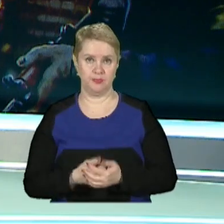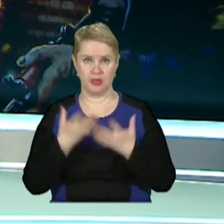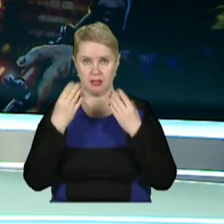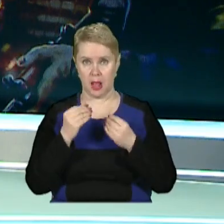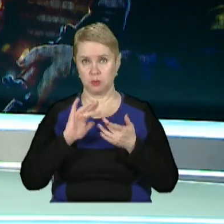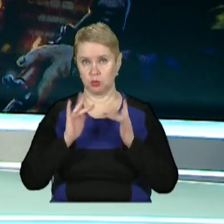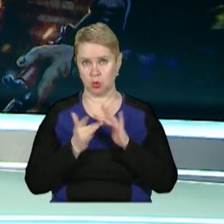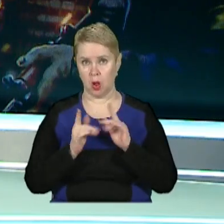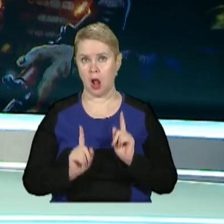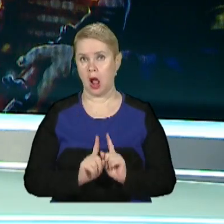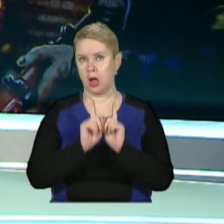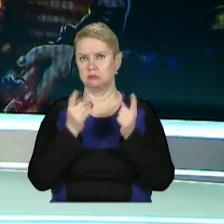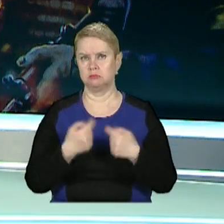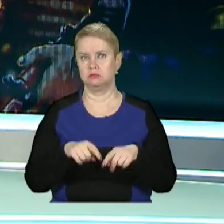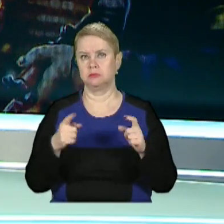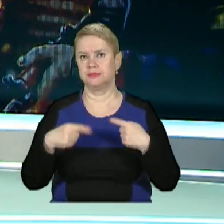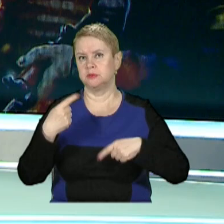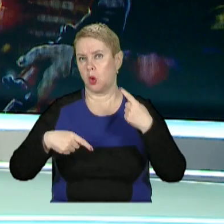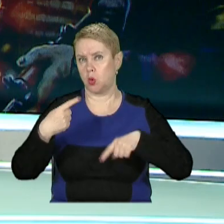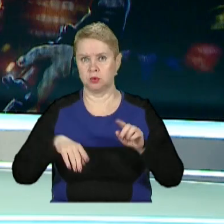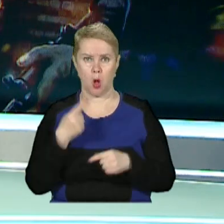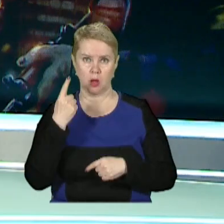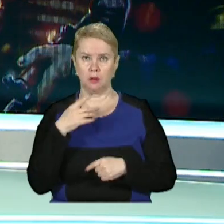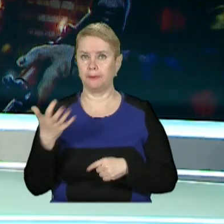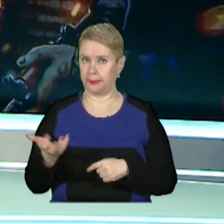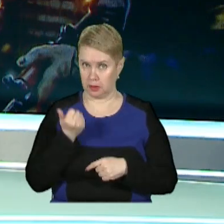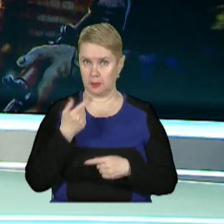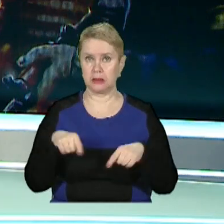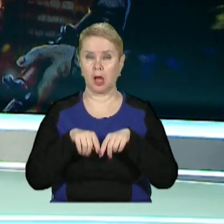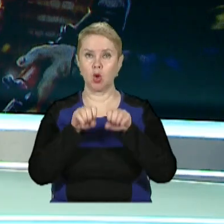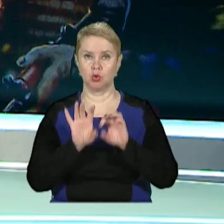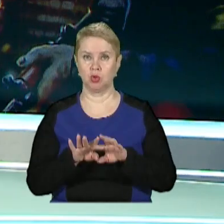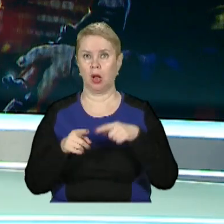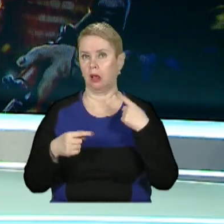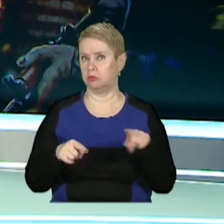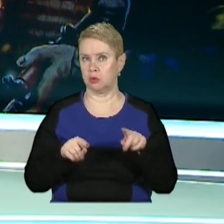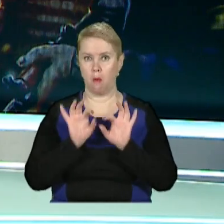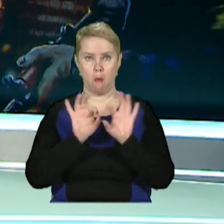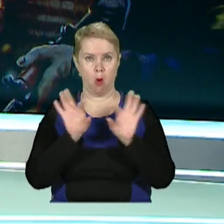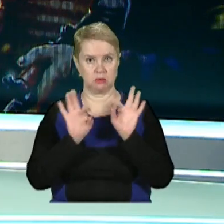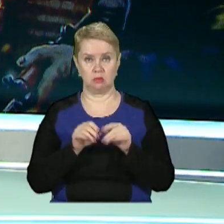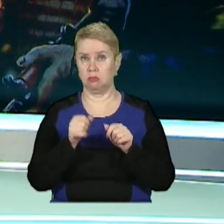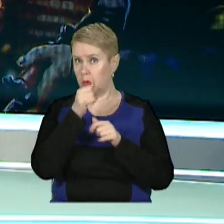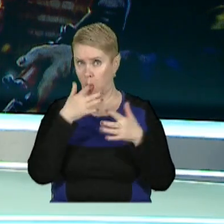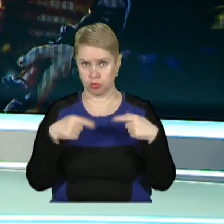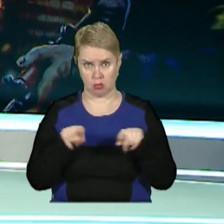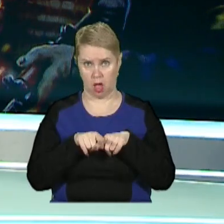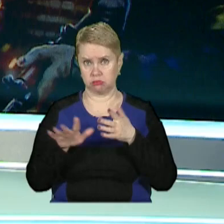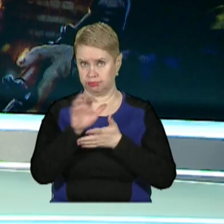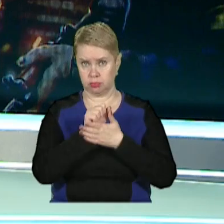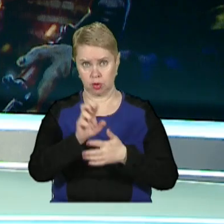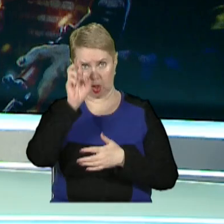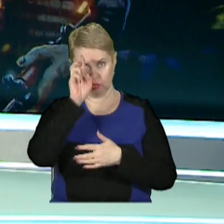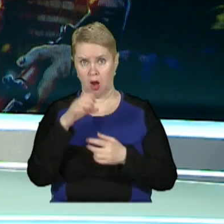Днями у соцмережах розгорілася ціла дискусія. Одні підтримують такі рішення, інші ж пояснюють. Не можна так поплюжити